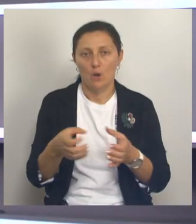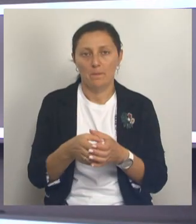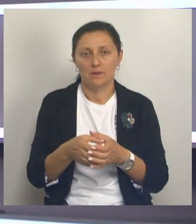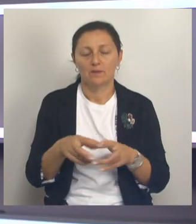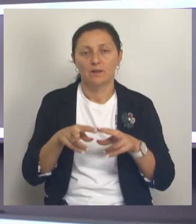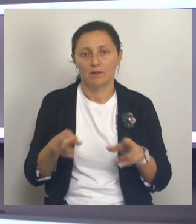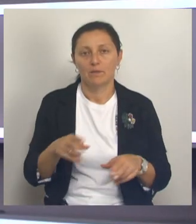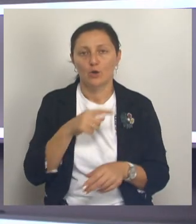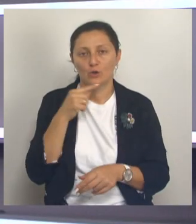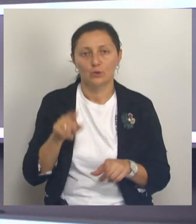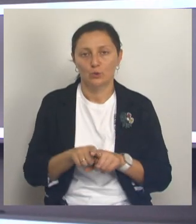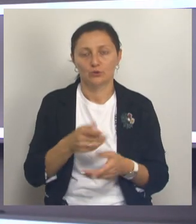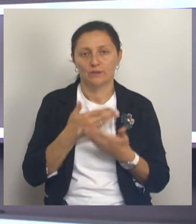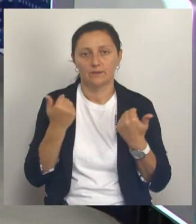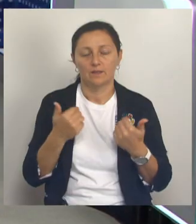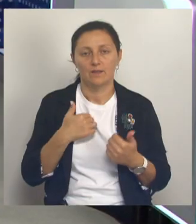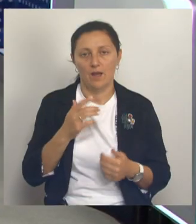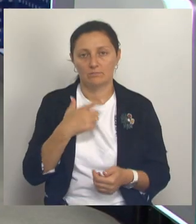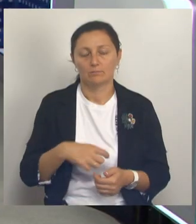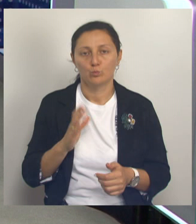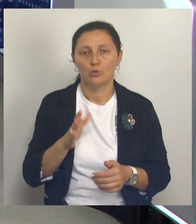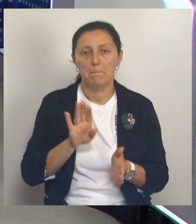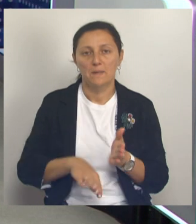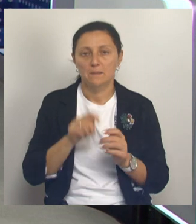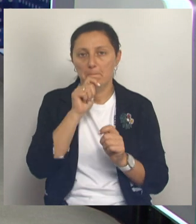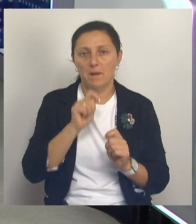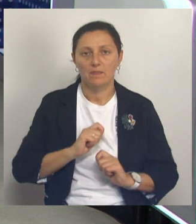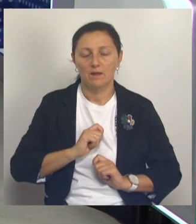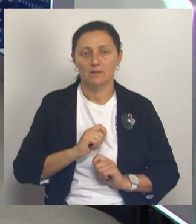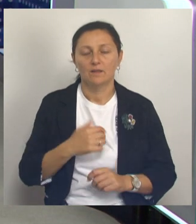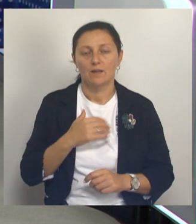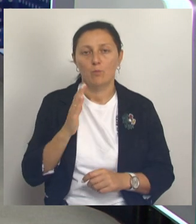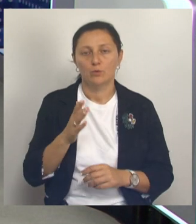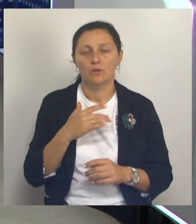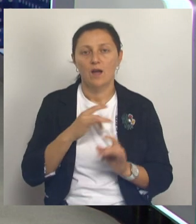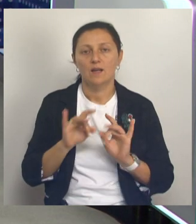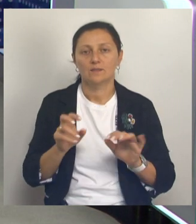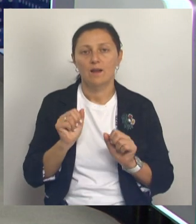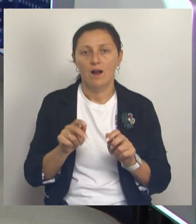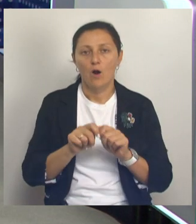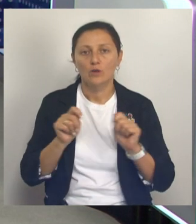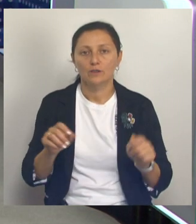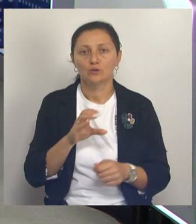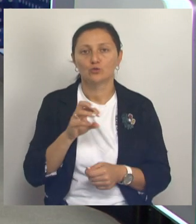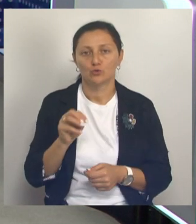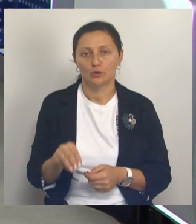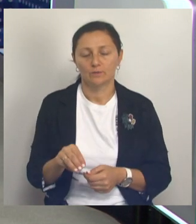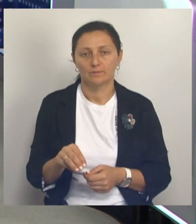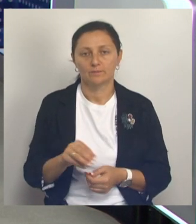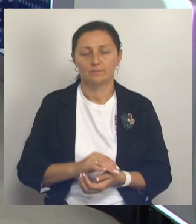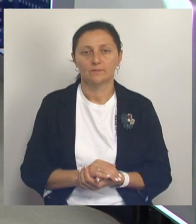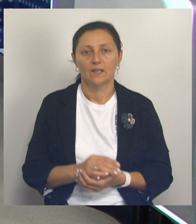российских. Так что, видимо, останусь без подарка. Тогда подарок с меня расскажу, как открыть счет и начать инвестировать. Хорошо. Только